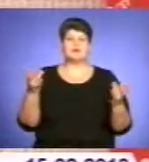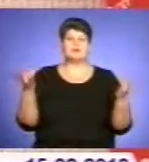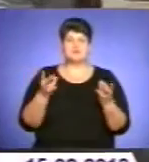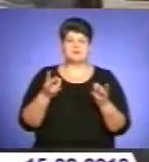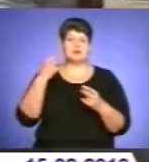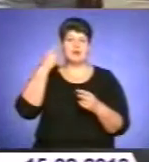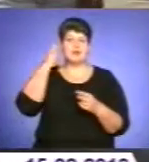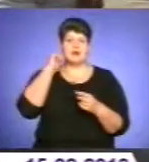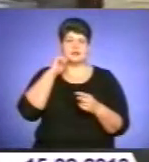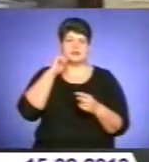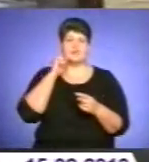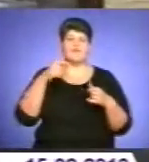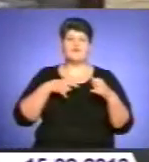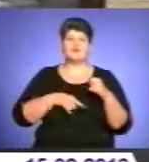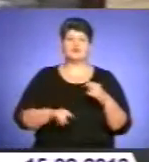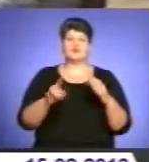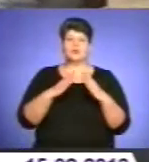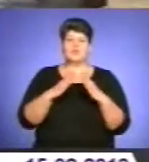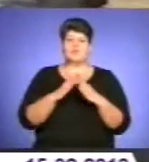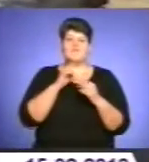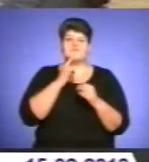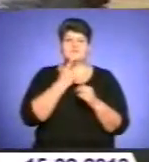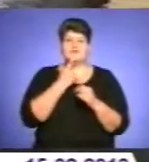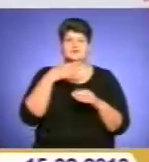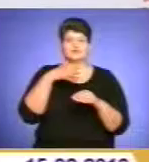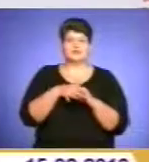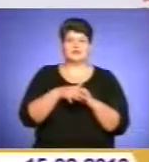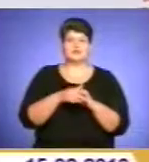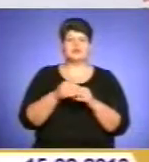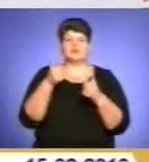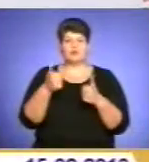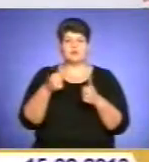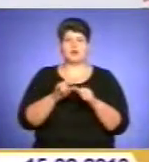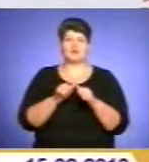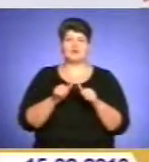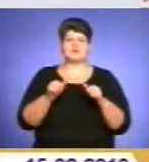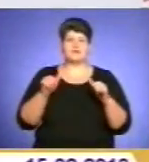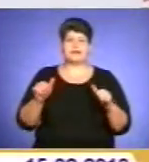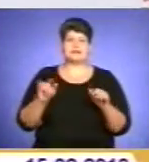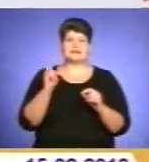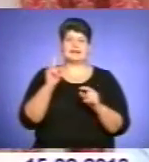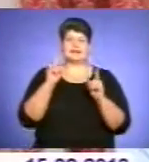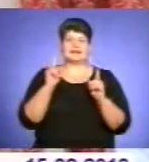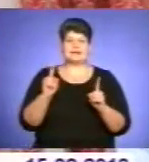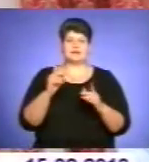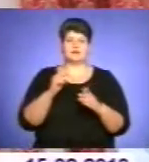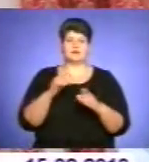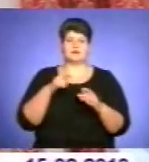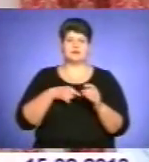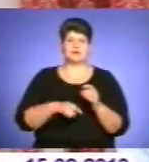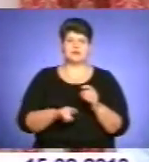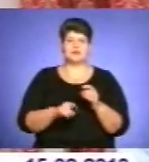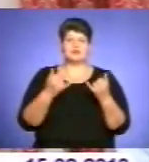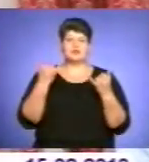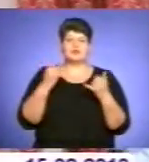апарати у пологових будинках, оскільки важко визначити, чи добре розвивається дитинка, яка тільки народилась. Цього року вона пройде під